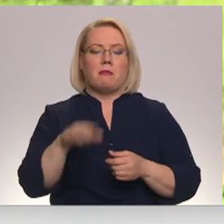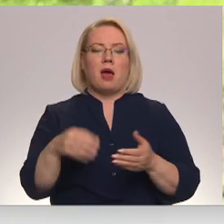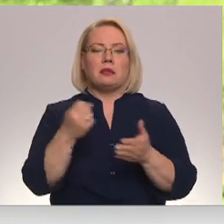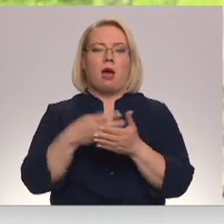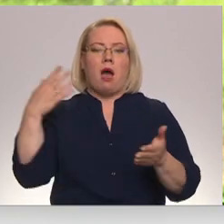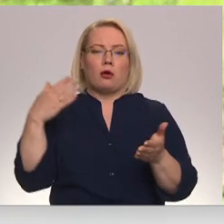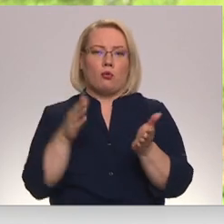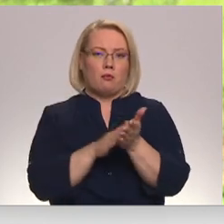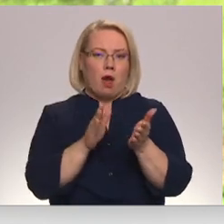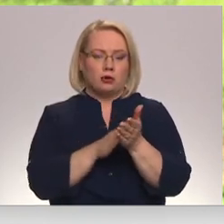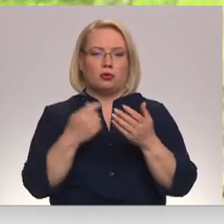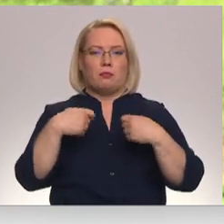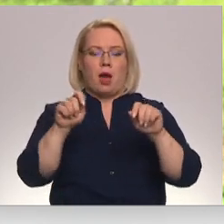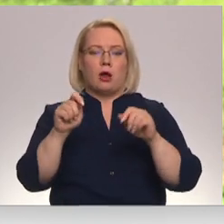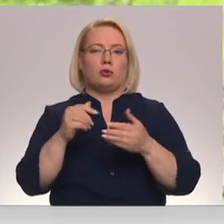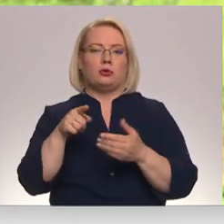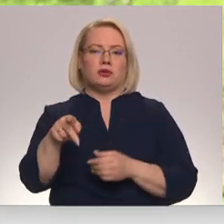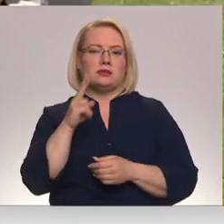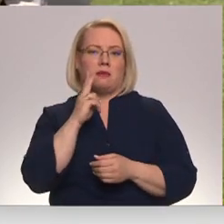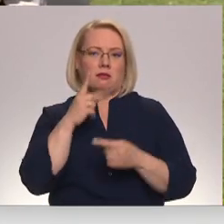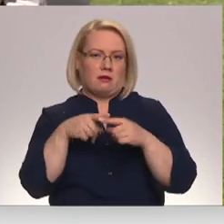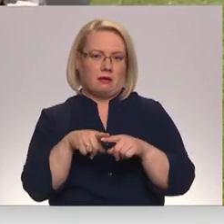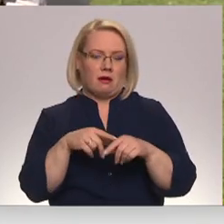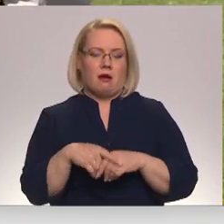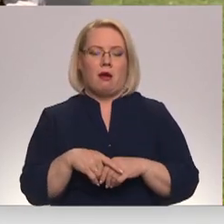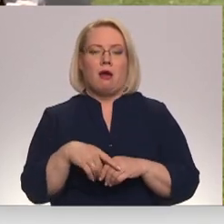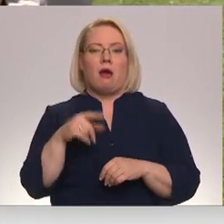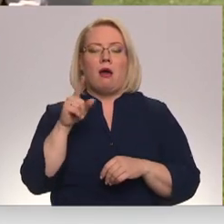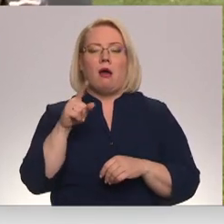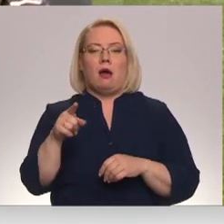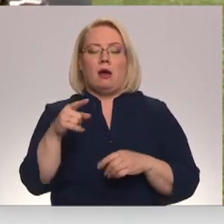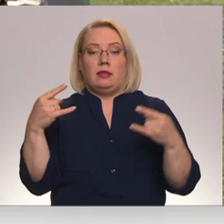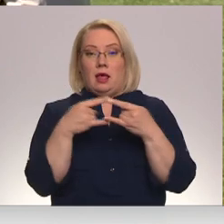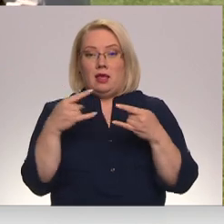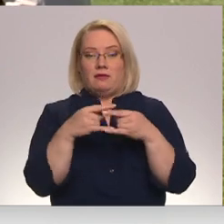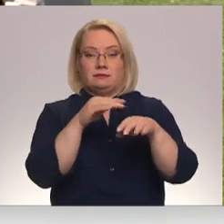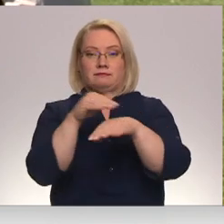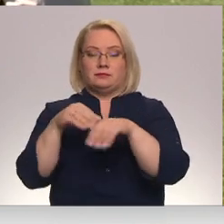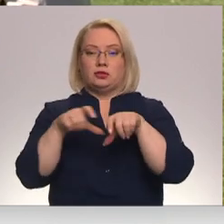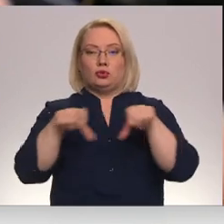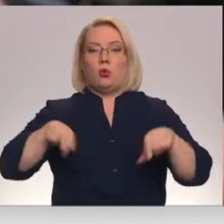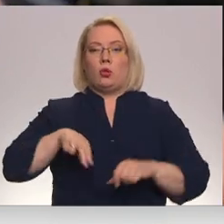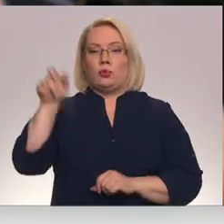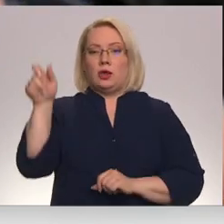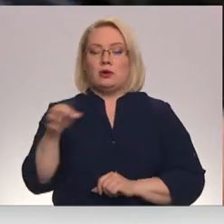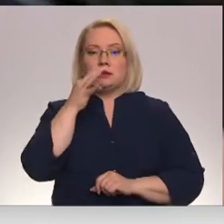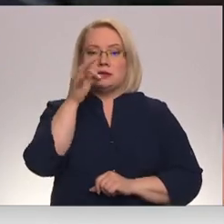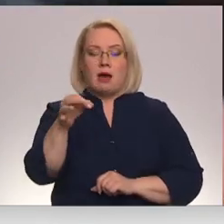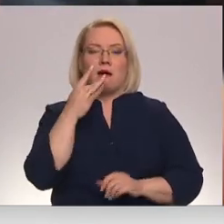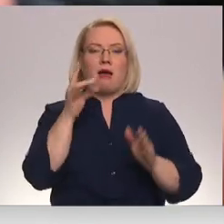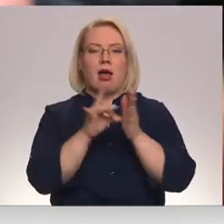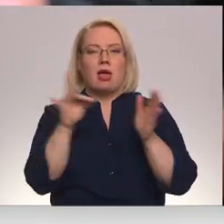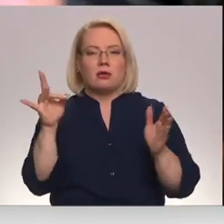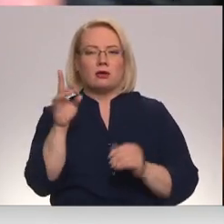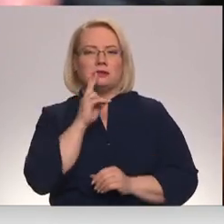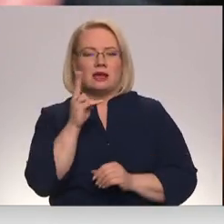maksta, tad tiek notirgots tālāk šīs smēķiešanas iekārtas. RTV uzrunātie Valmieras skolu direktorius ar elektronisko cigarešu